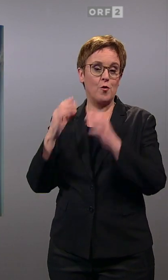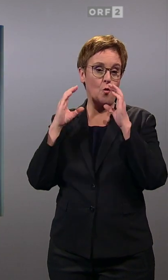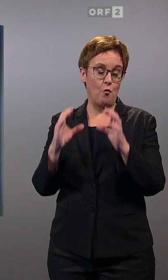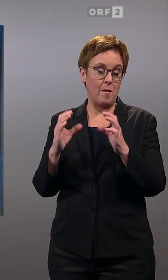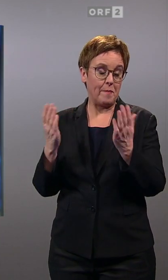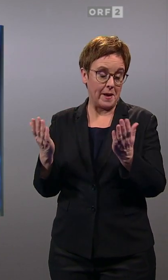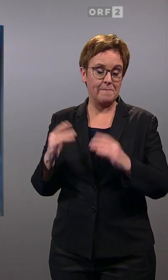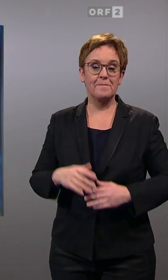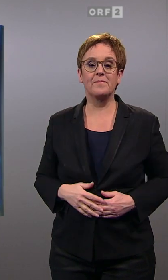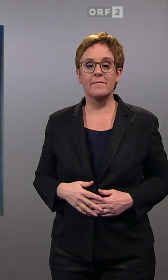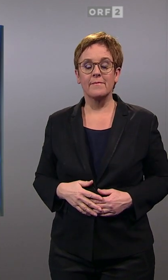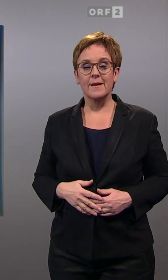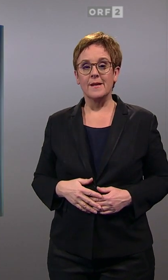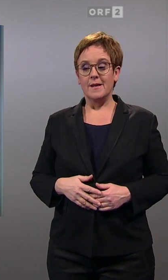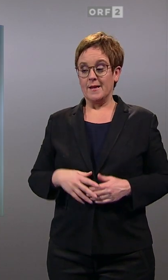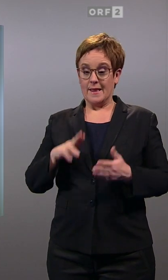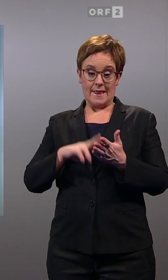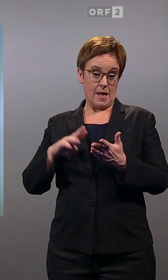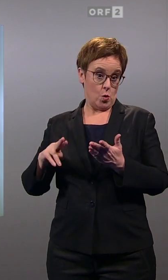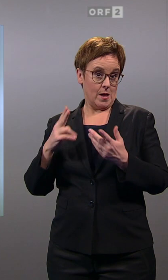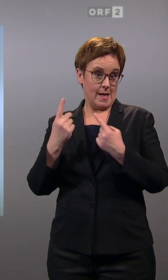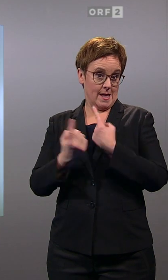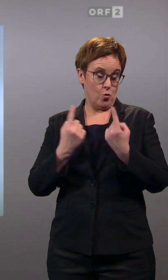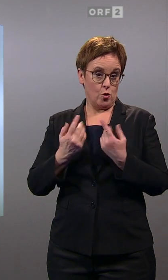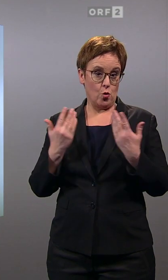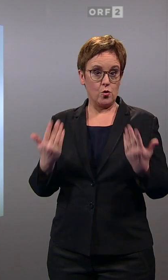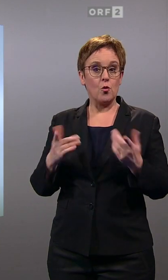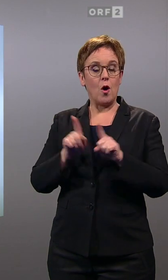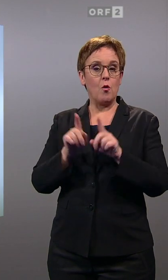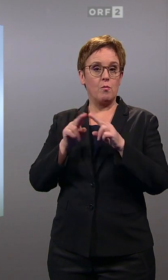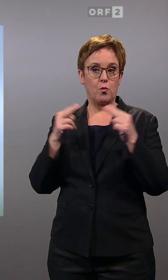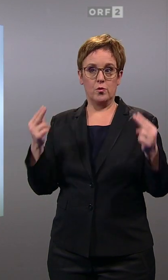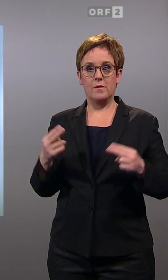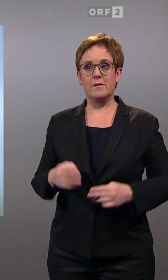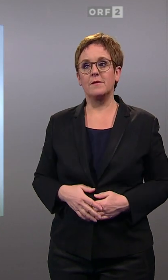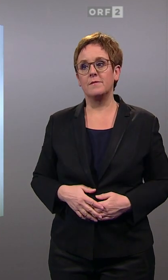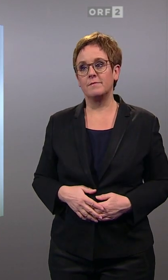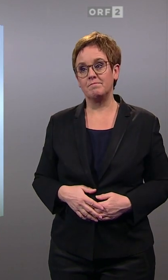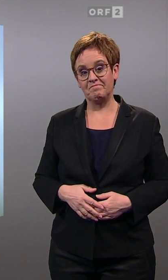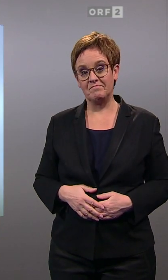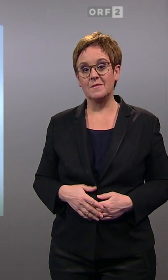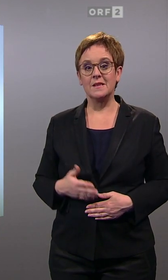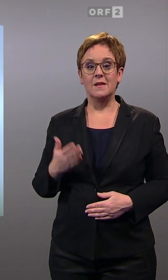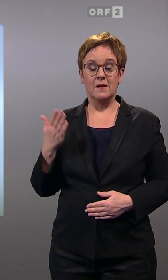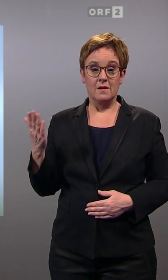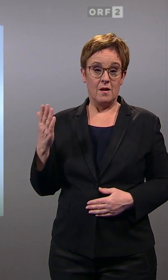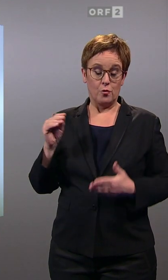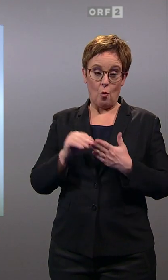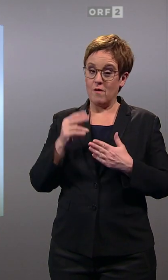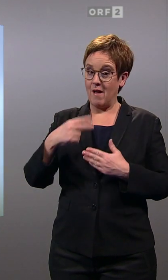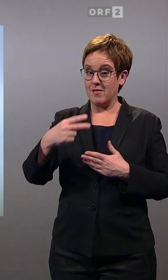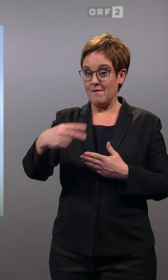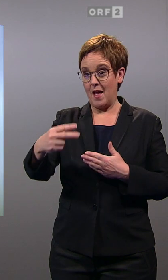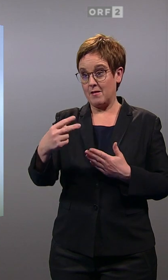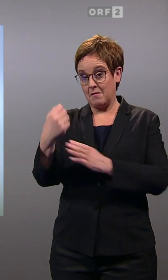betrifft in Niederösterreich und im Bund. Wie sehr das weiterhin eine